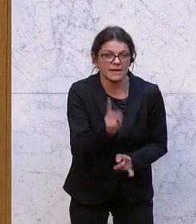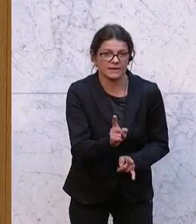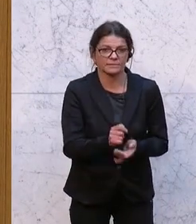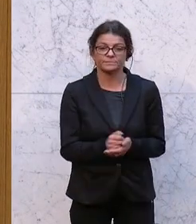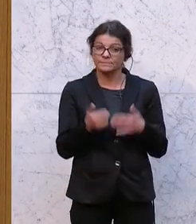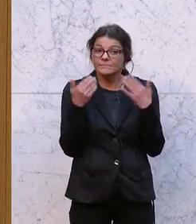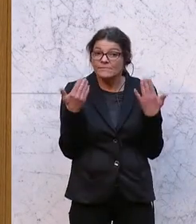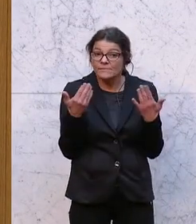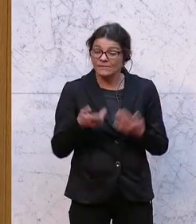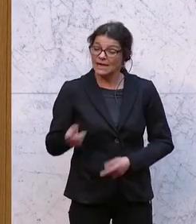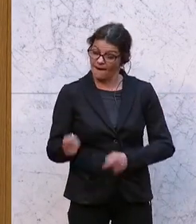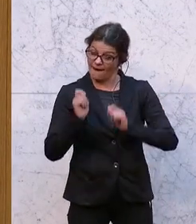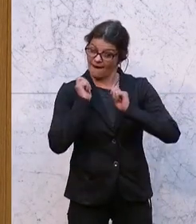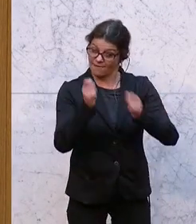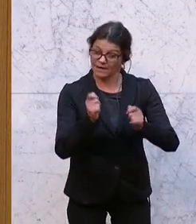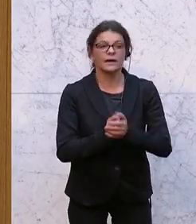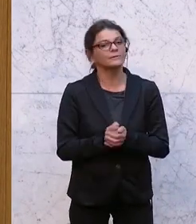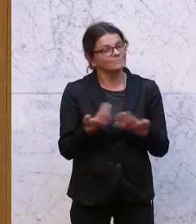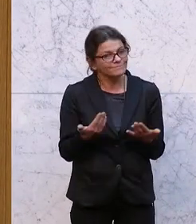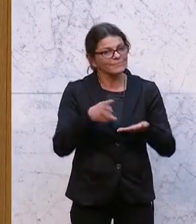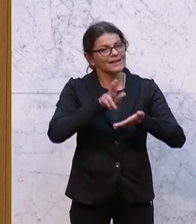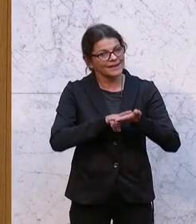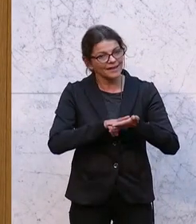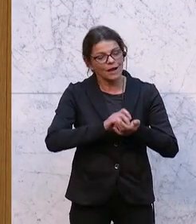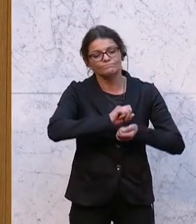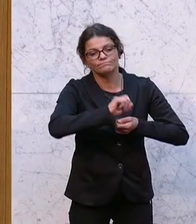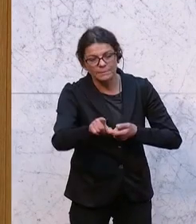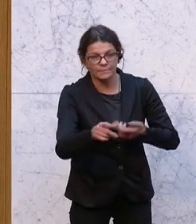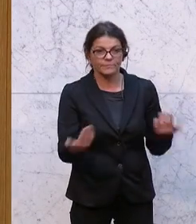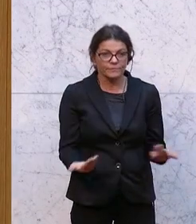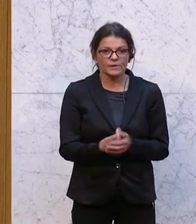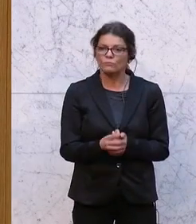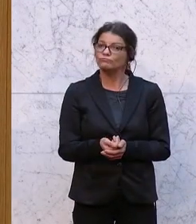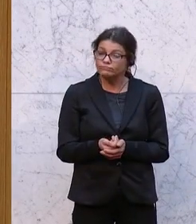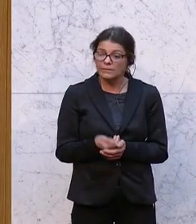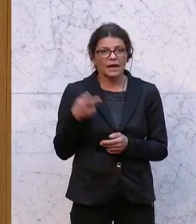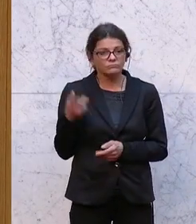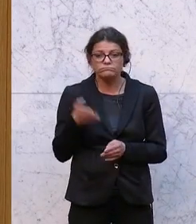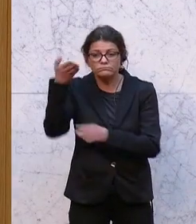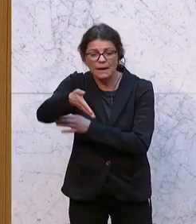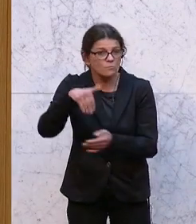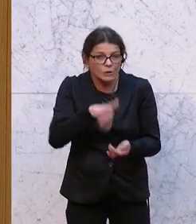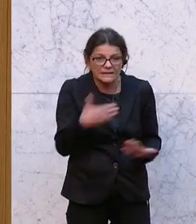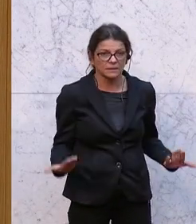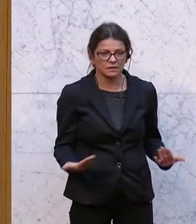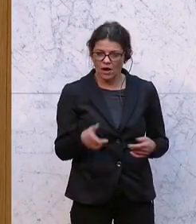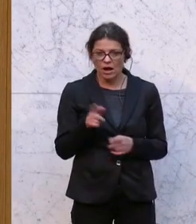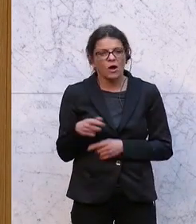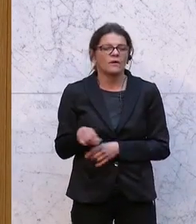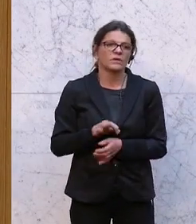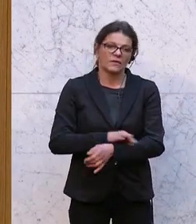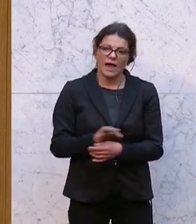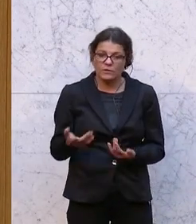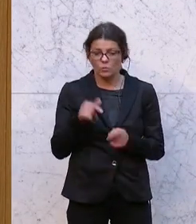indem sie ihre Anträge digital einbringen, indem sie ihren Weg dorthin ersparen, die oft mehrfach